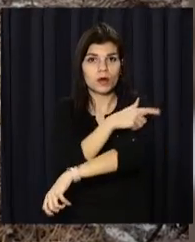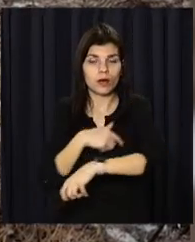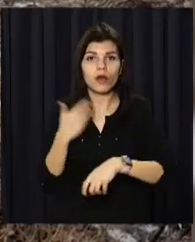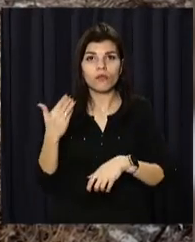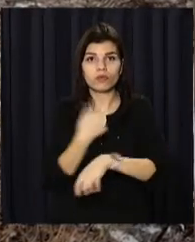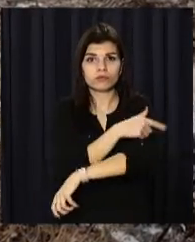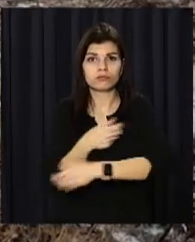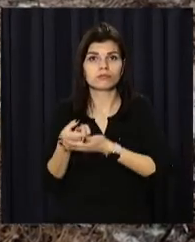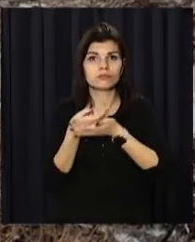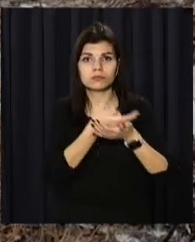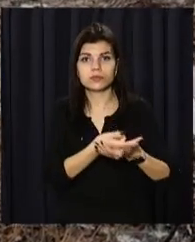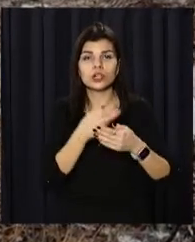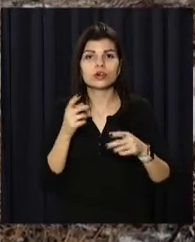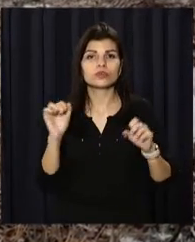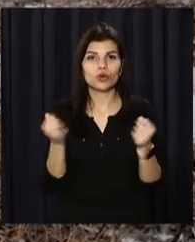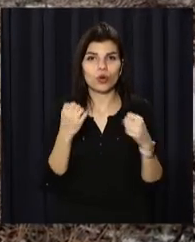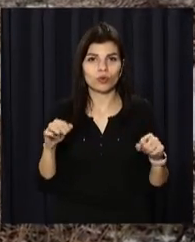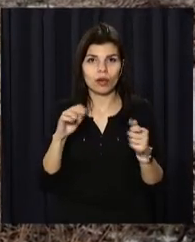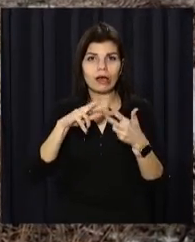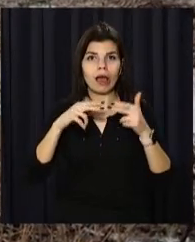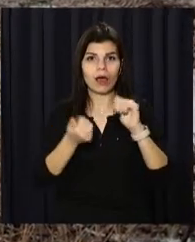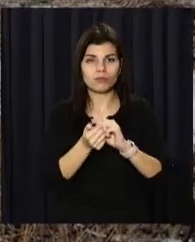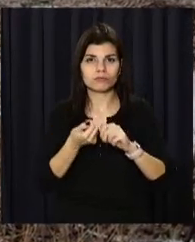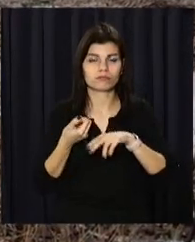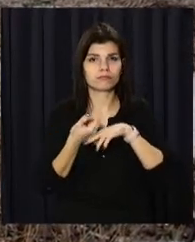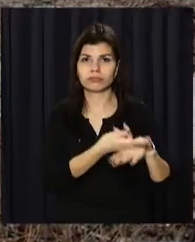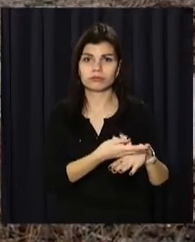Його ушпиталили до лікарні швидкої допомоги Кам'янського.